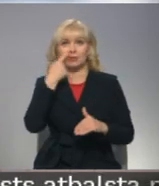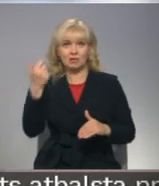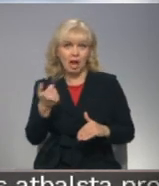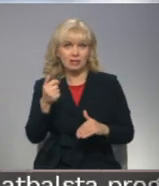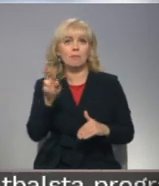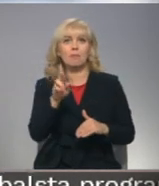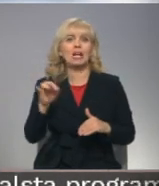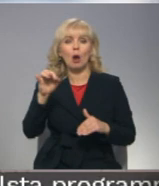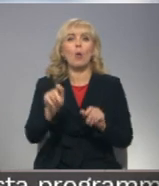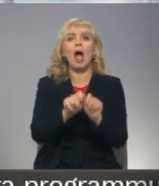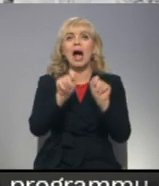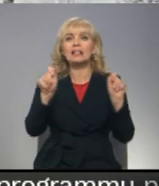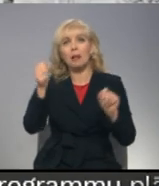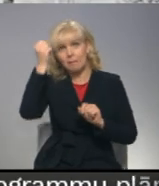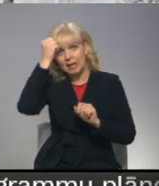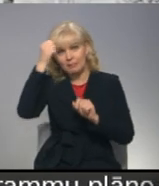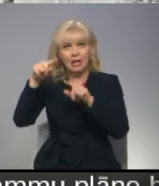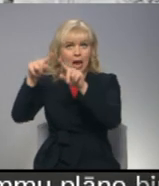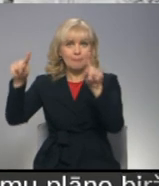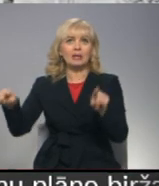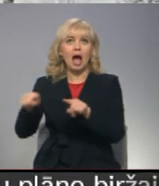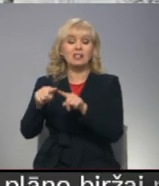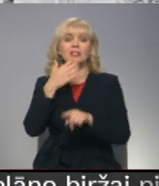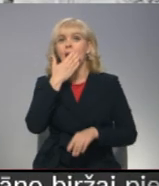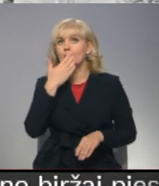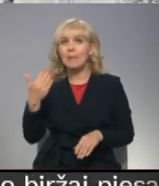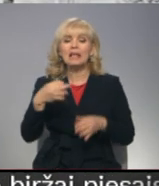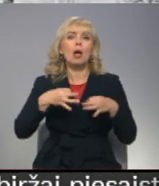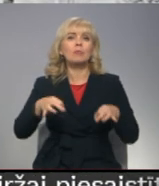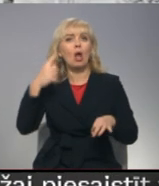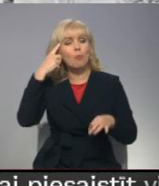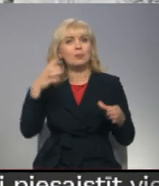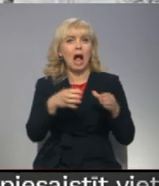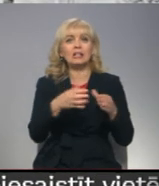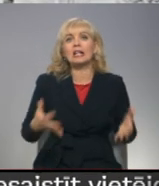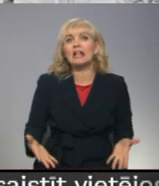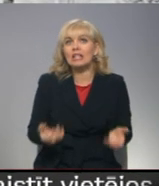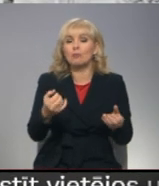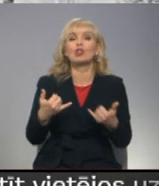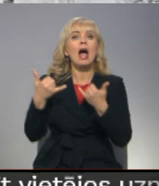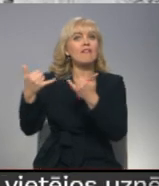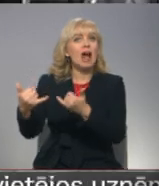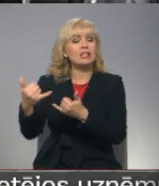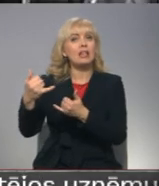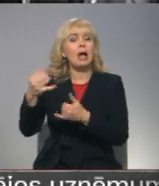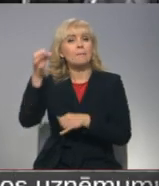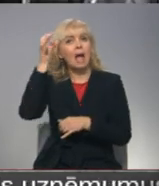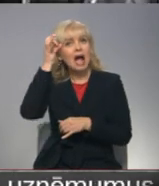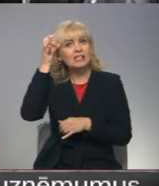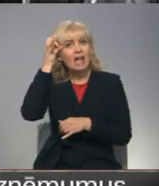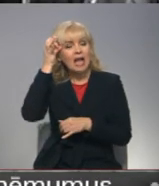stāst aizputs televīziju. Pēdējais priekuls brīvprātīgo rotas dibināšanai veltītais piemiņas pasākums